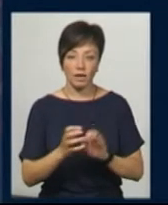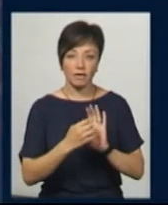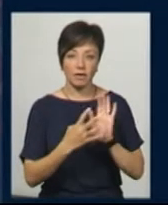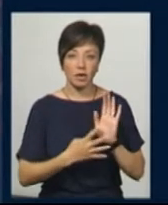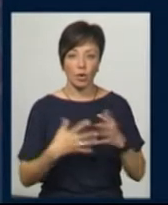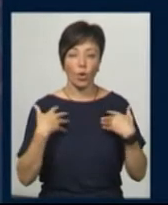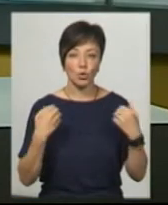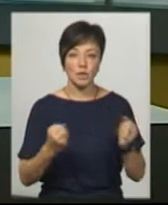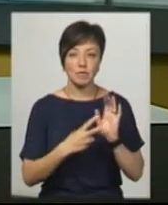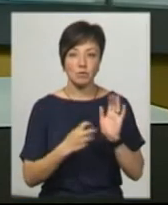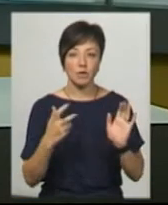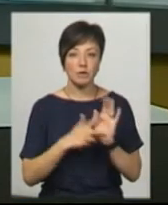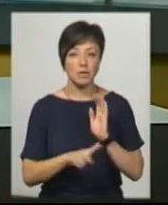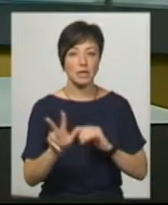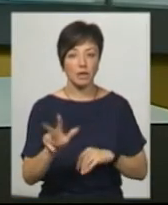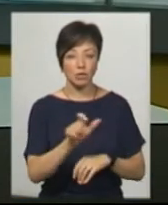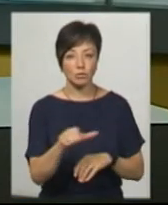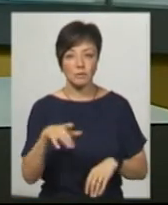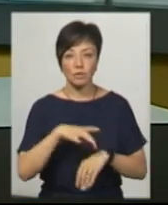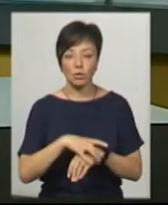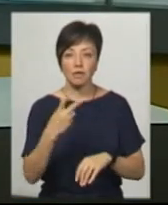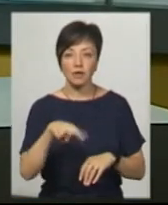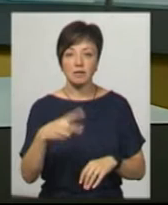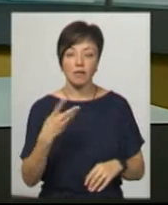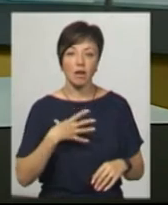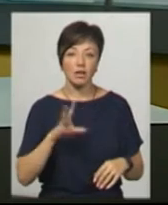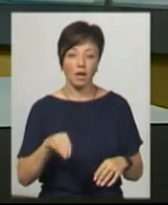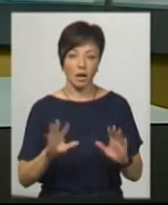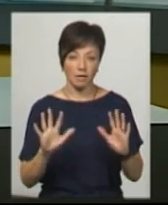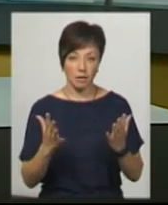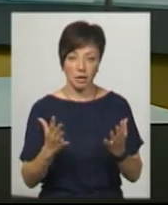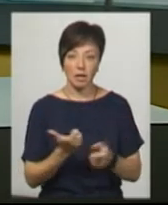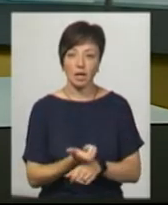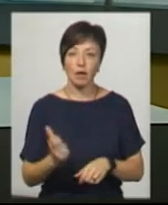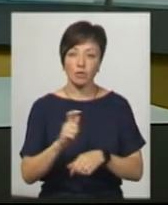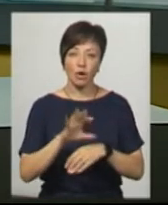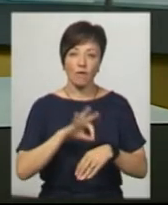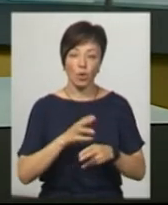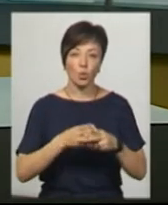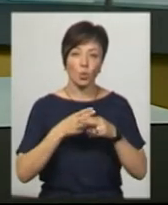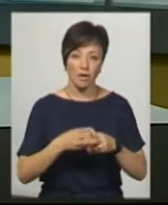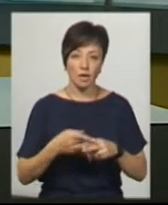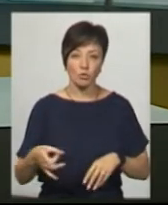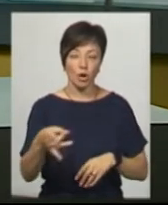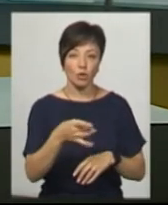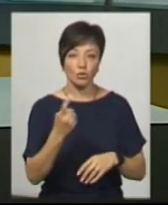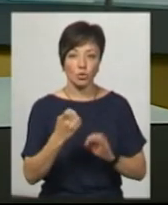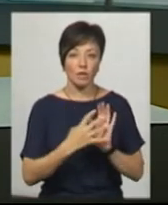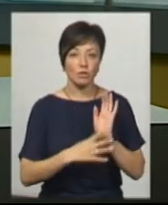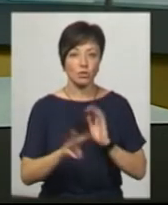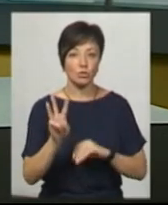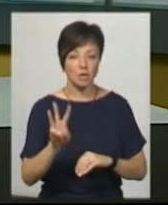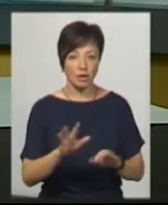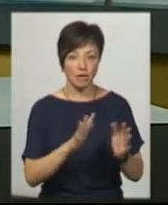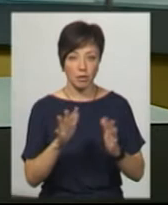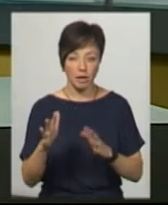783 особи та зафіксовано 22 летальних випадків. Найбільших хворих у Дунаєвецькому районі – 193